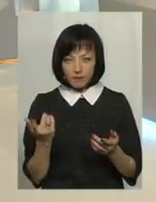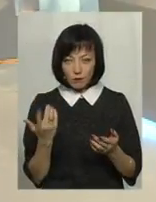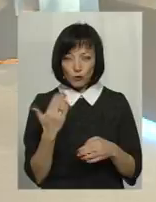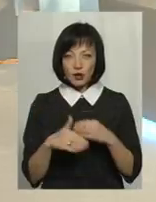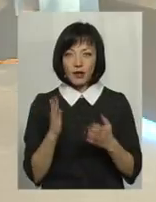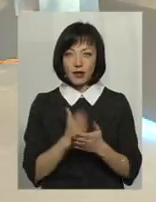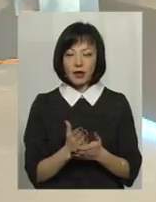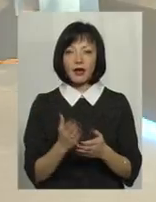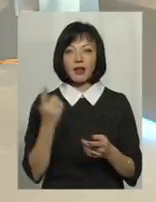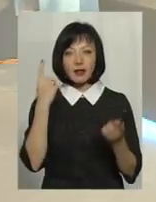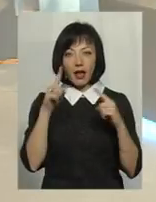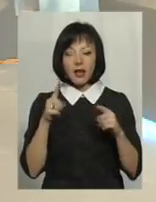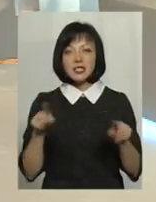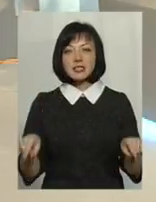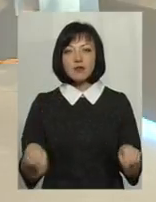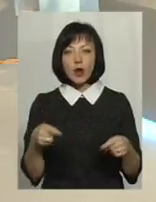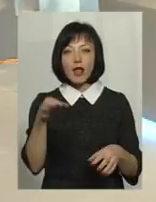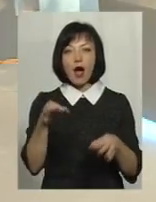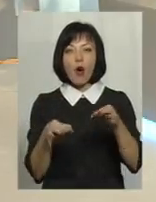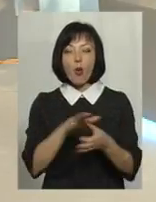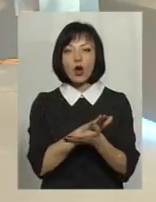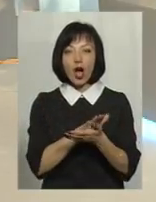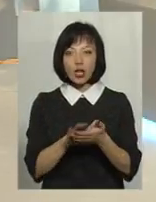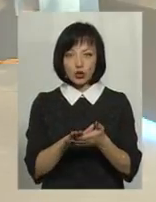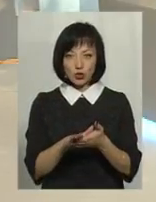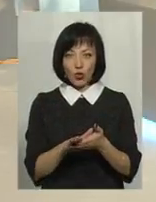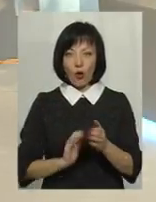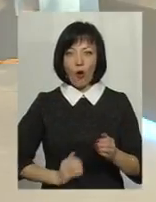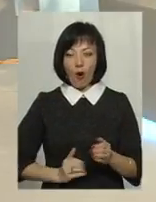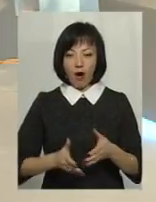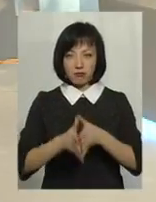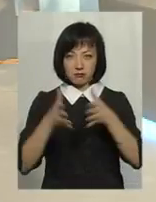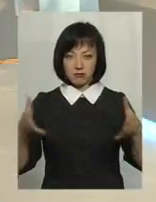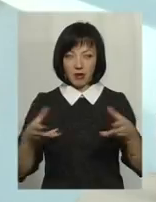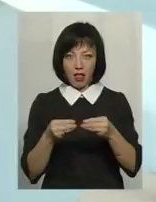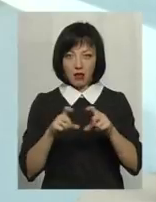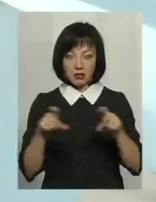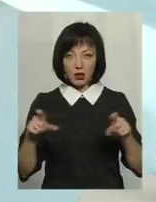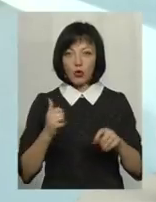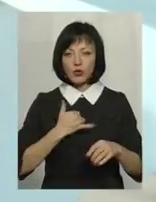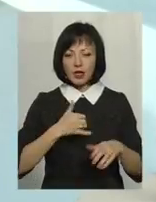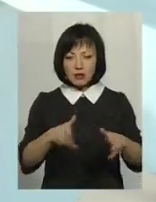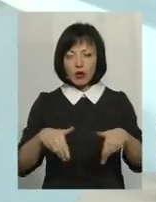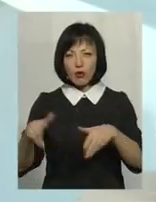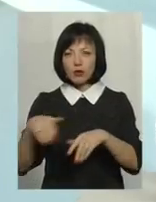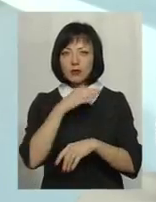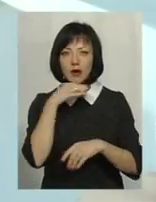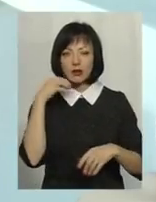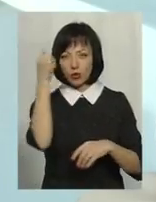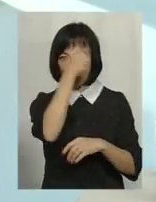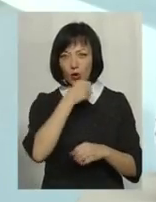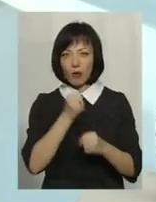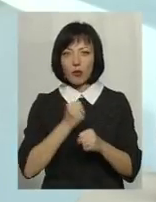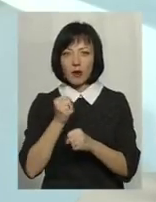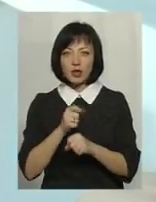органічного кластера. Ну, звичайно, що коли подивитися, що у нас присадибні ділянки, досить багато років, які